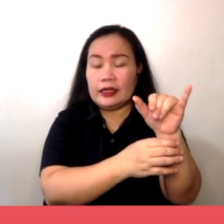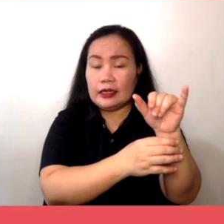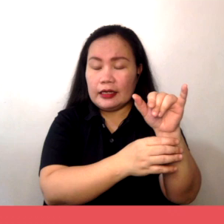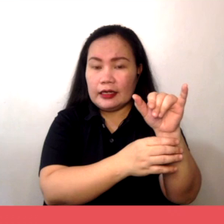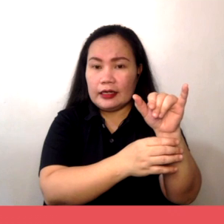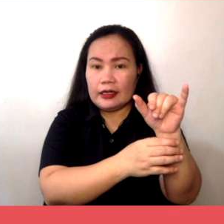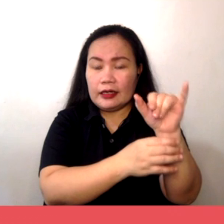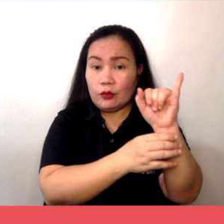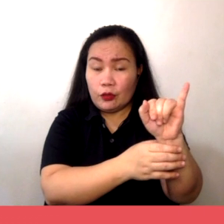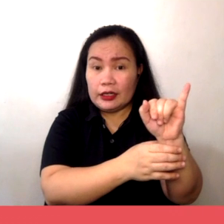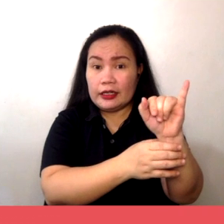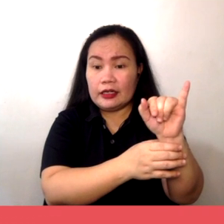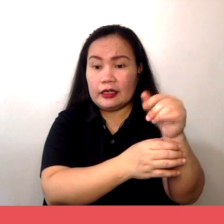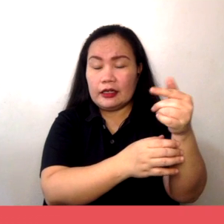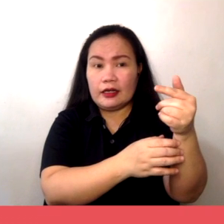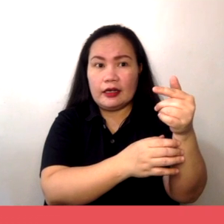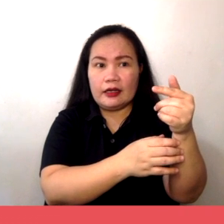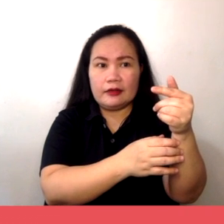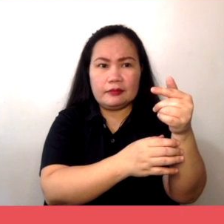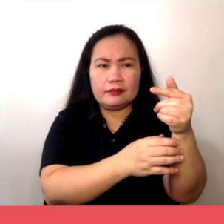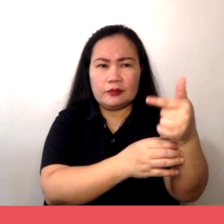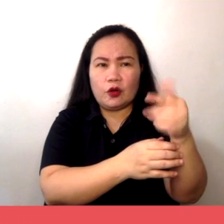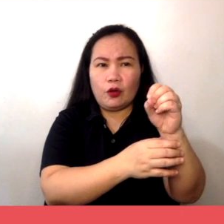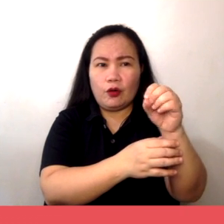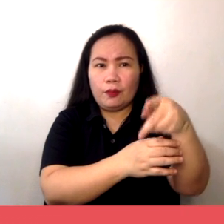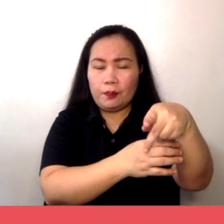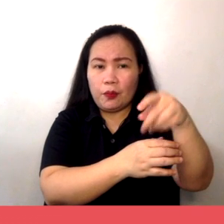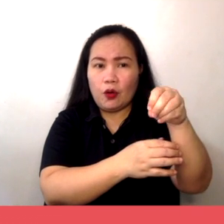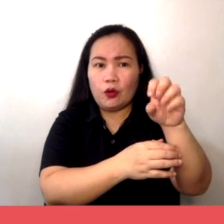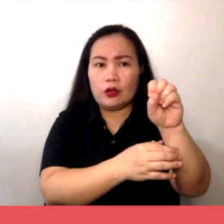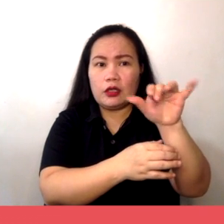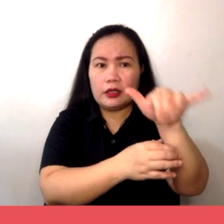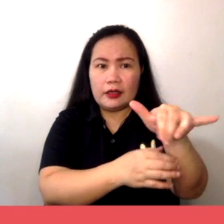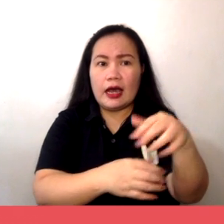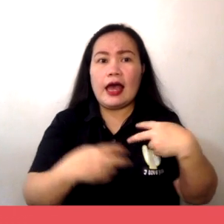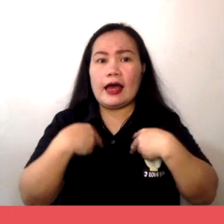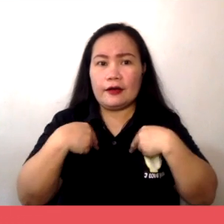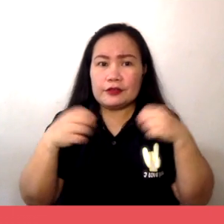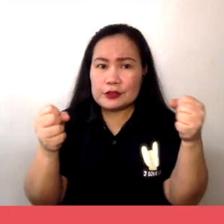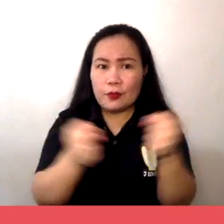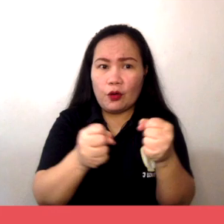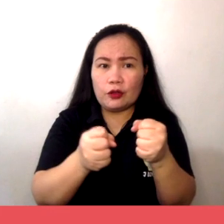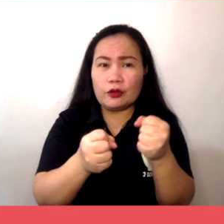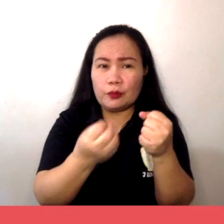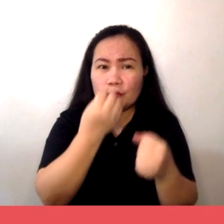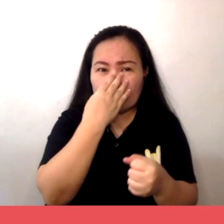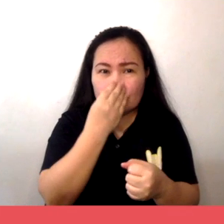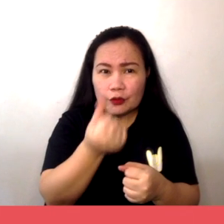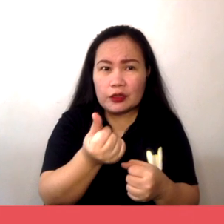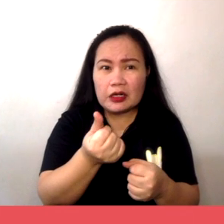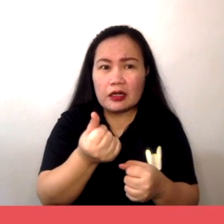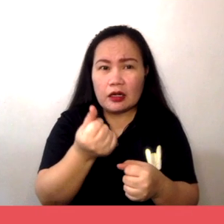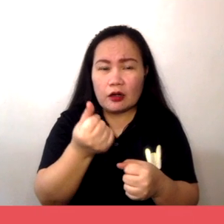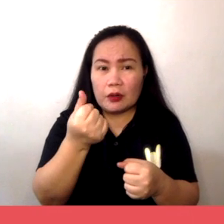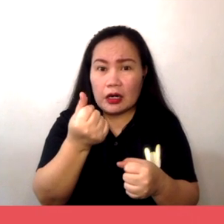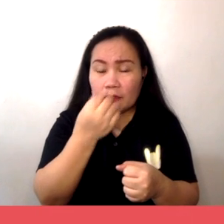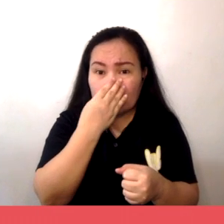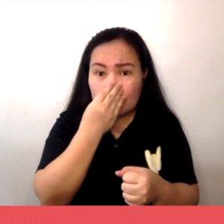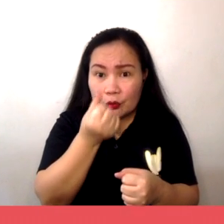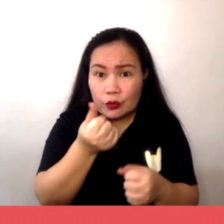o iilan lamang na producer ang nagbebenta ng magkakatulad o magkakaugnay na produkto at servisyo.